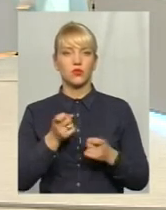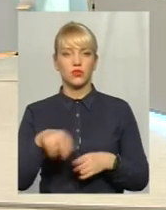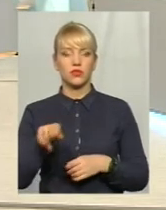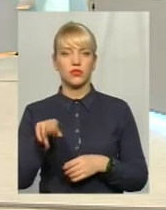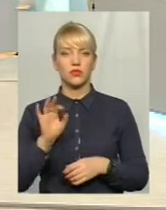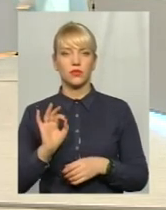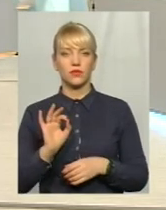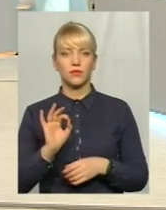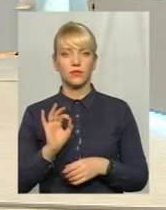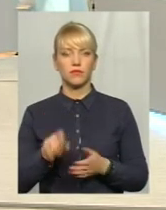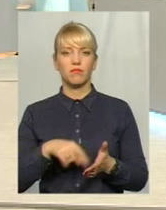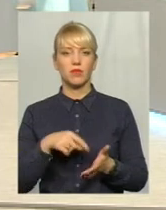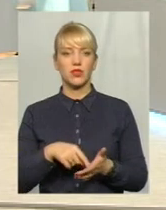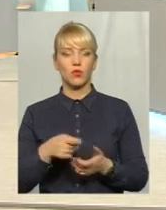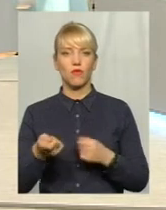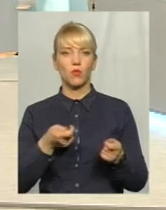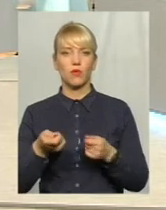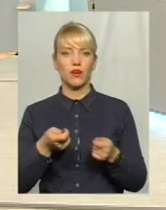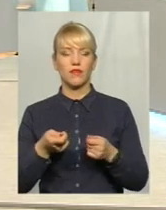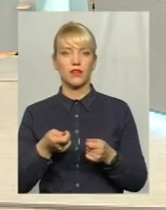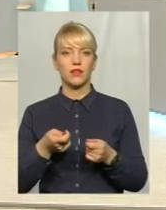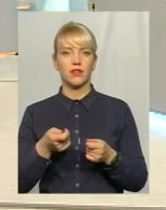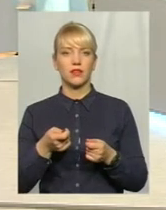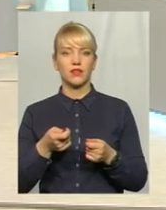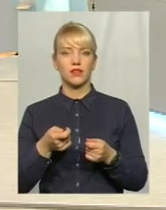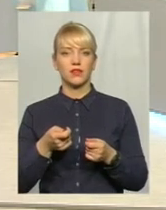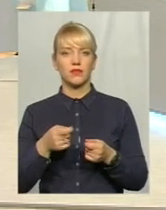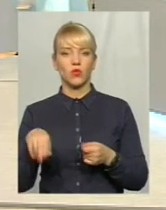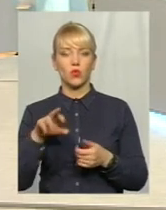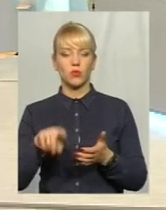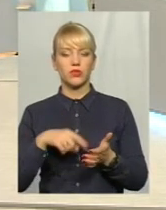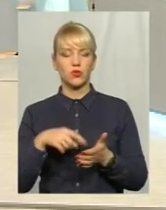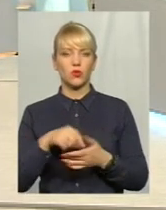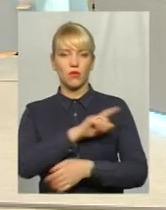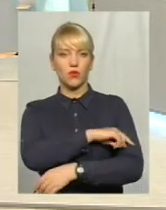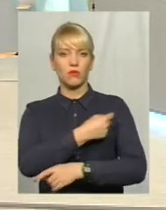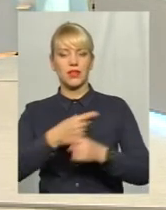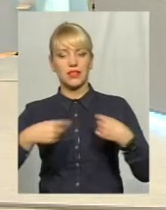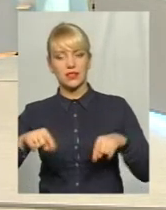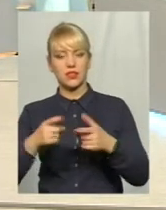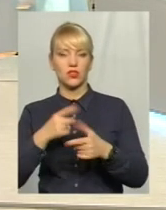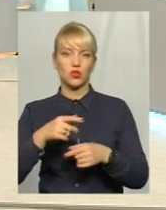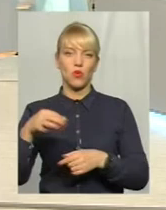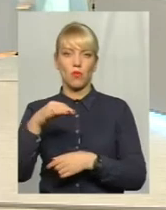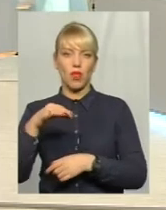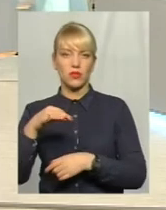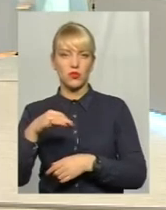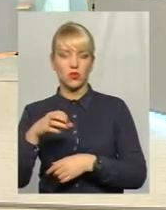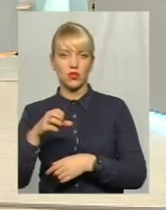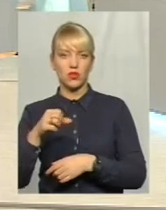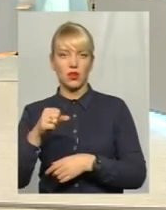міського управління, чи міської медицини, чи до обласної, а